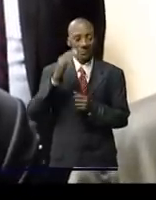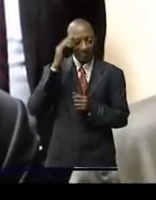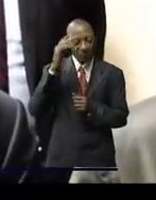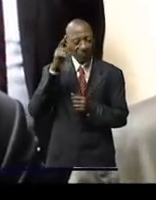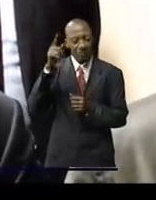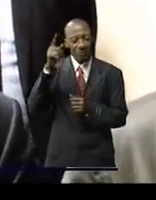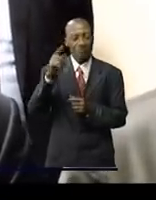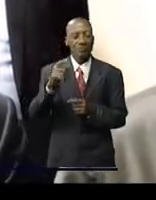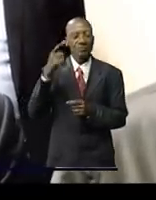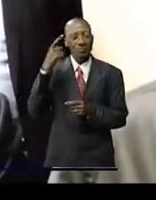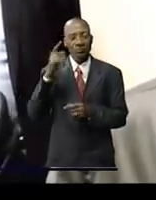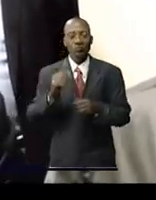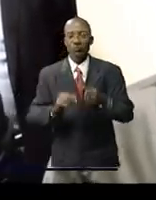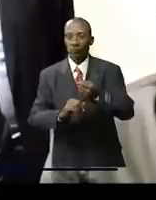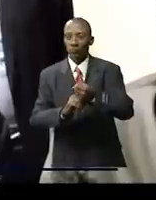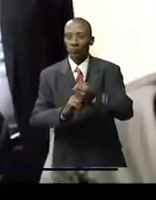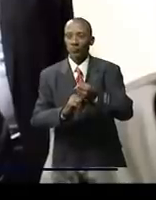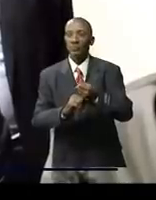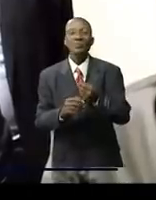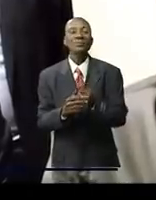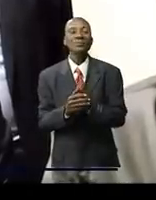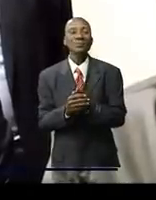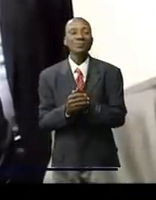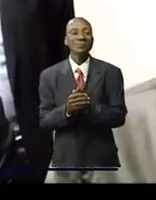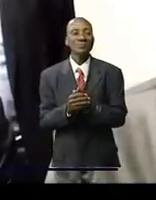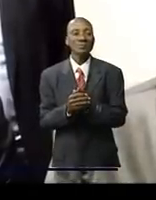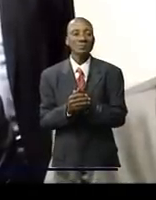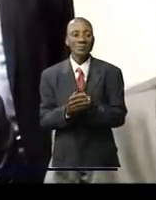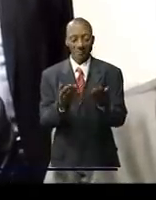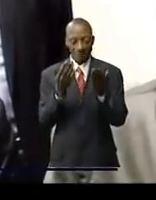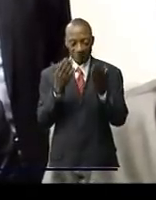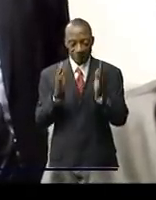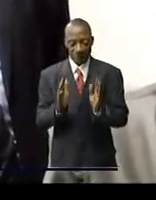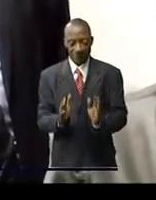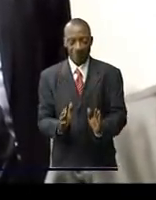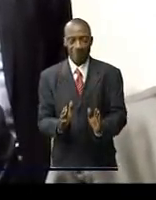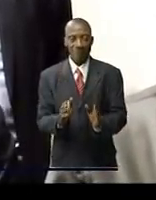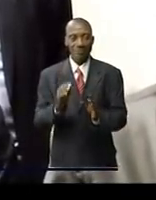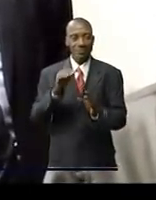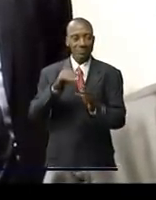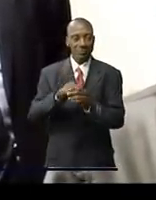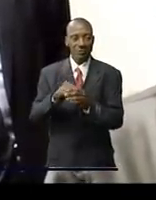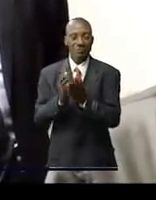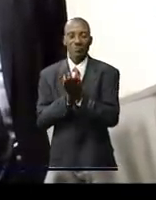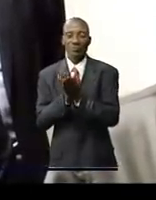a pris bonne note de ces dossiers et elle a proposé même qu'on puisse